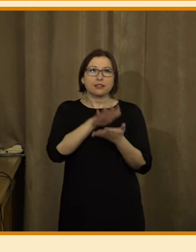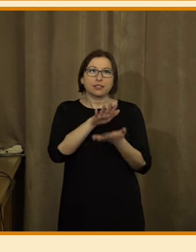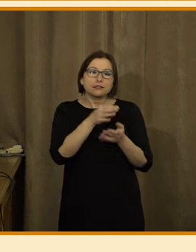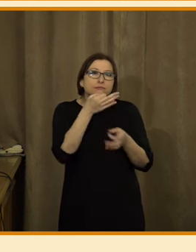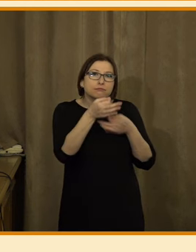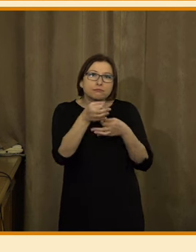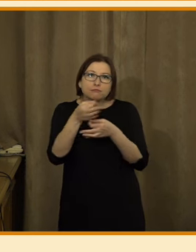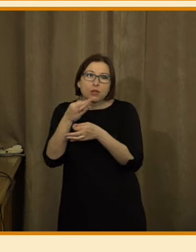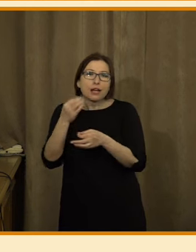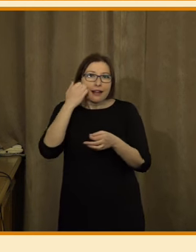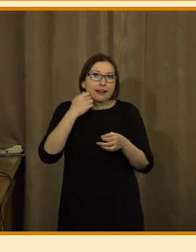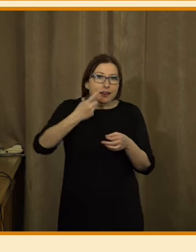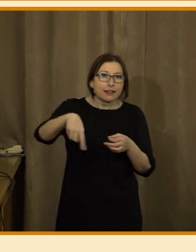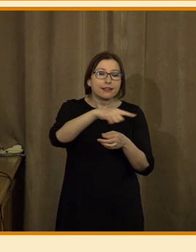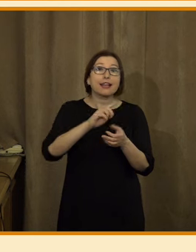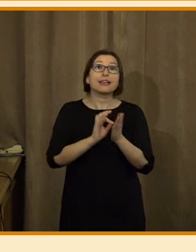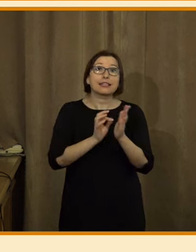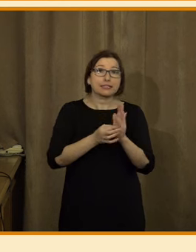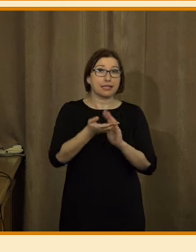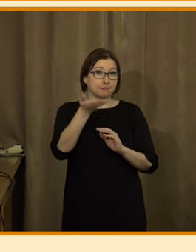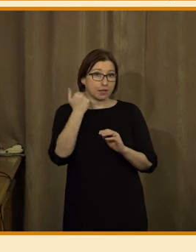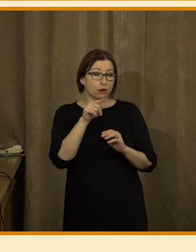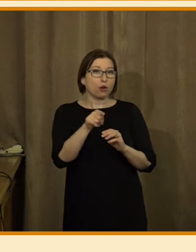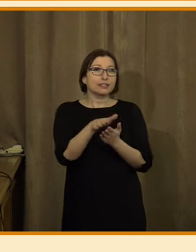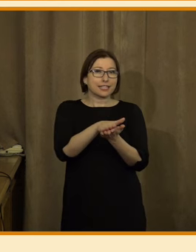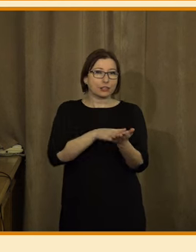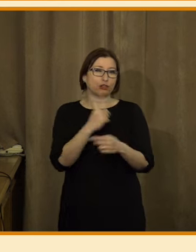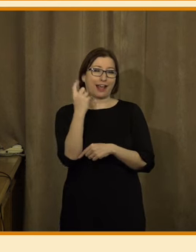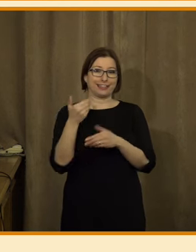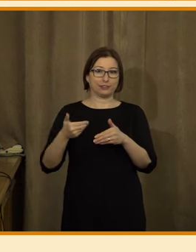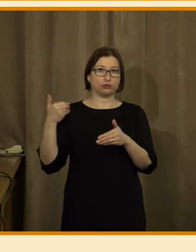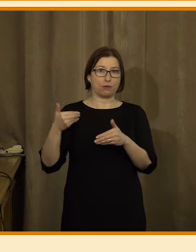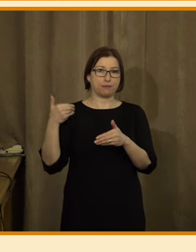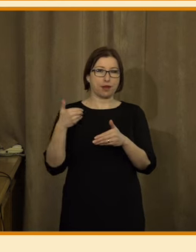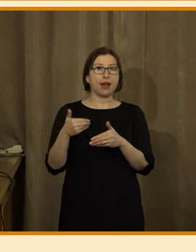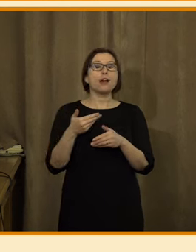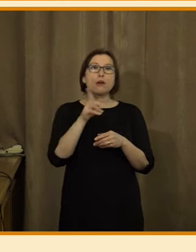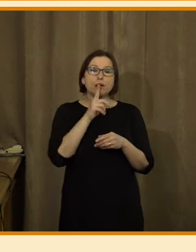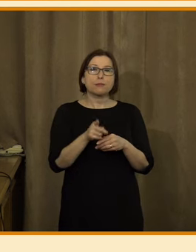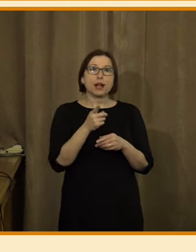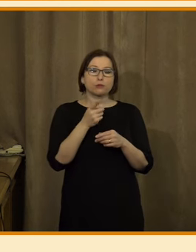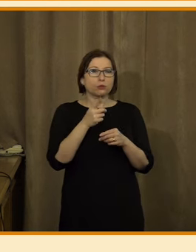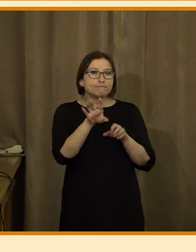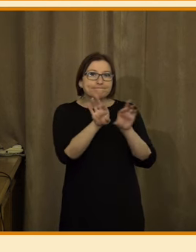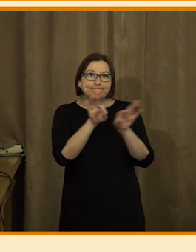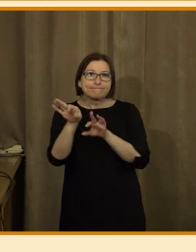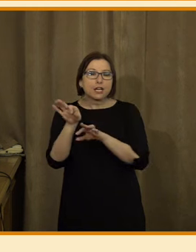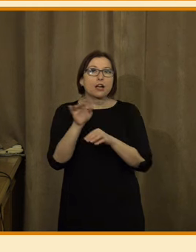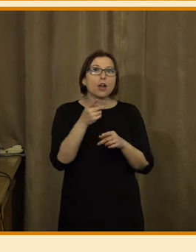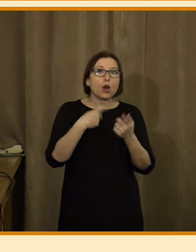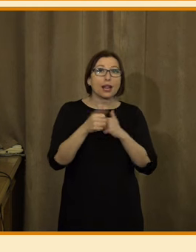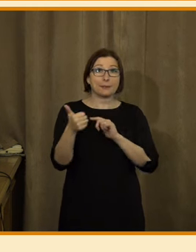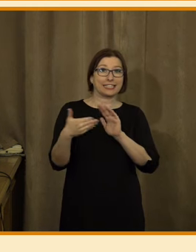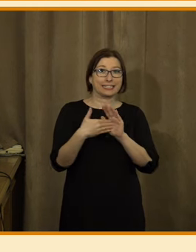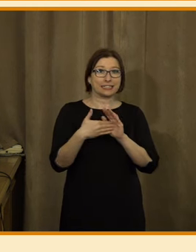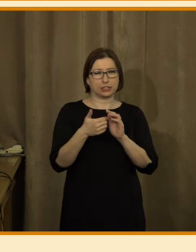populaci, který byl uskutečně, jak bylo řečeno Honzou, na počátku listopadu, na reprezentativním vzorku bezmála